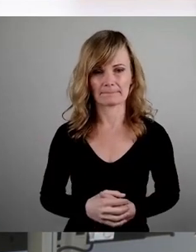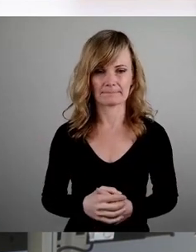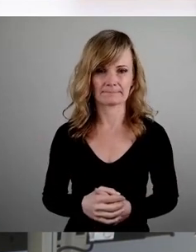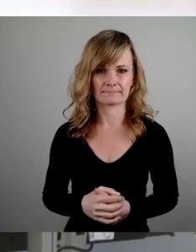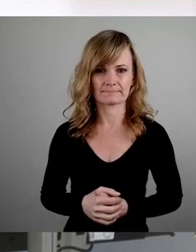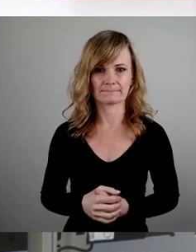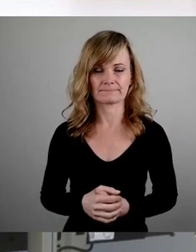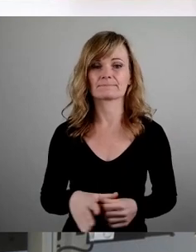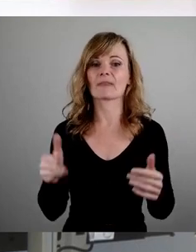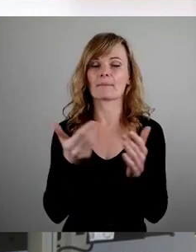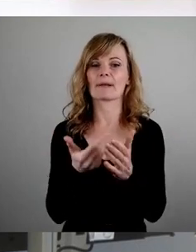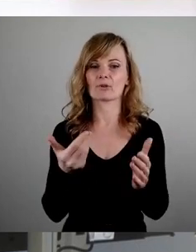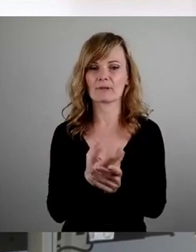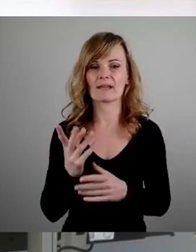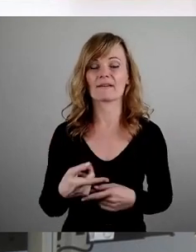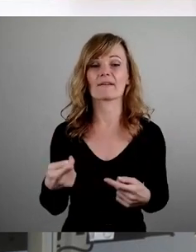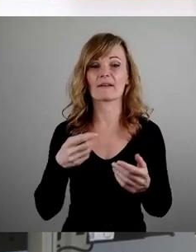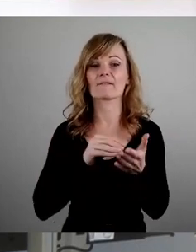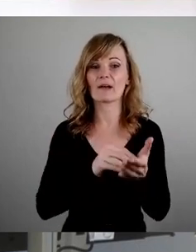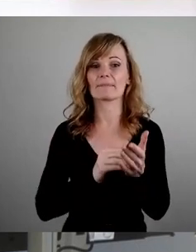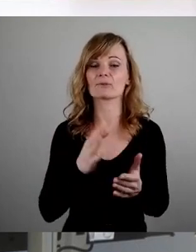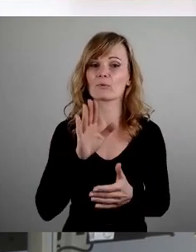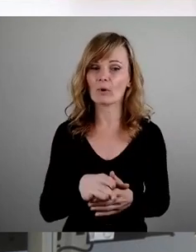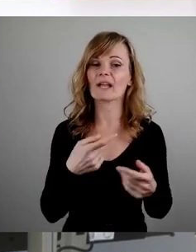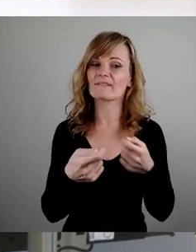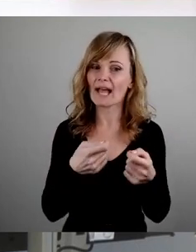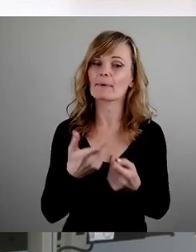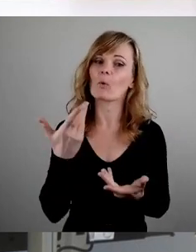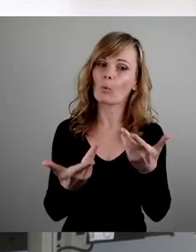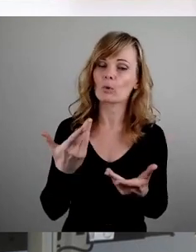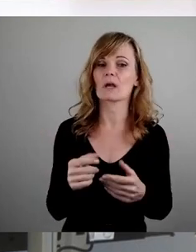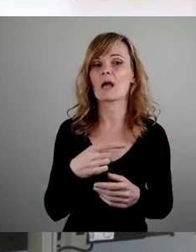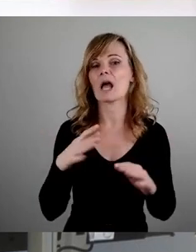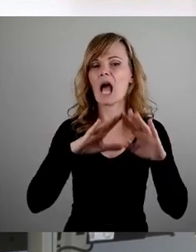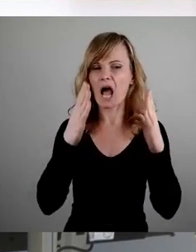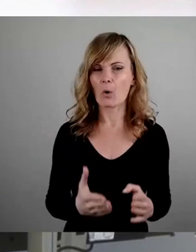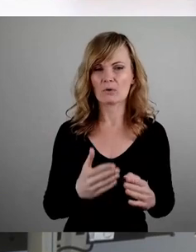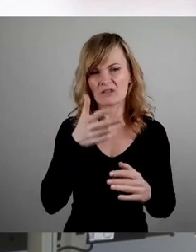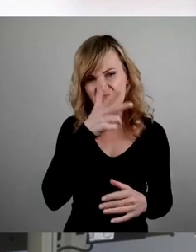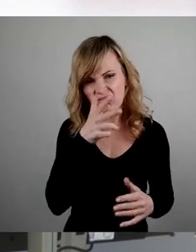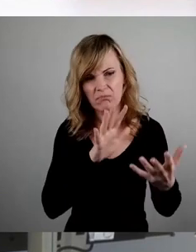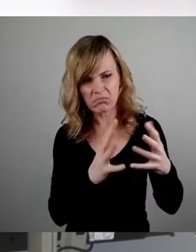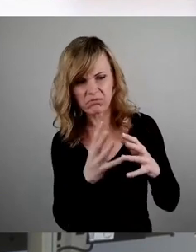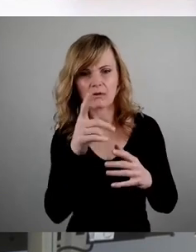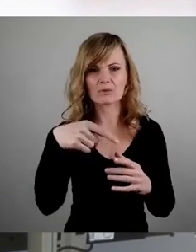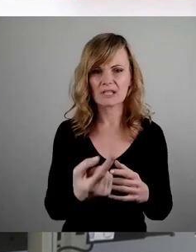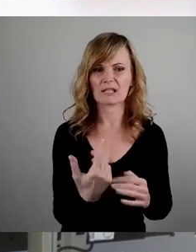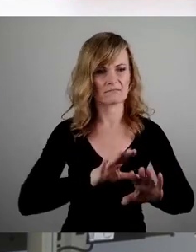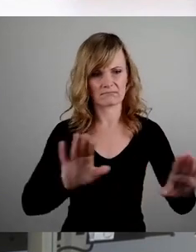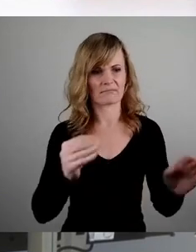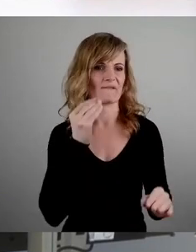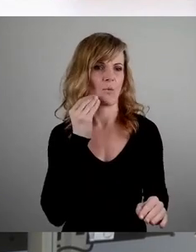zum Beispiel die Vermietung von Wohnraum für Gewerbe oder auch, dass ganze Häuser schlicht vergammeln und irgendwann unbewohnbar werden, da die